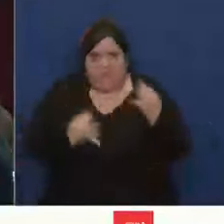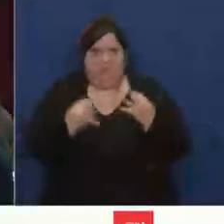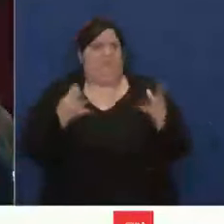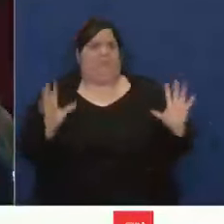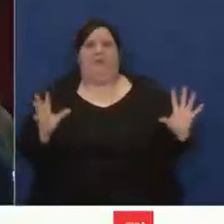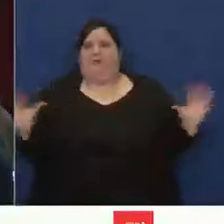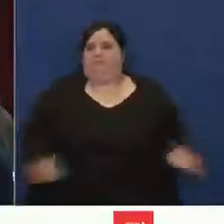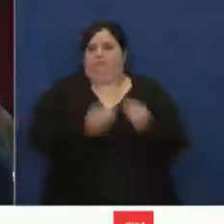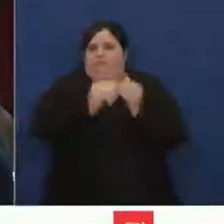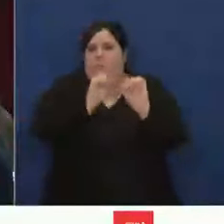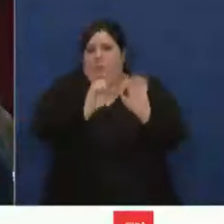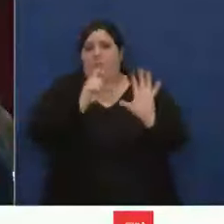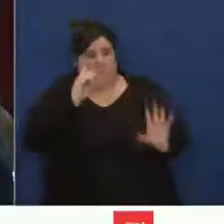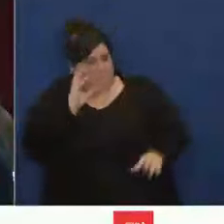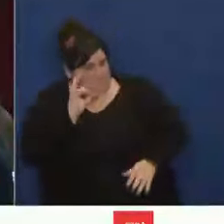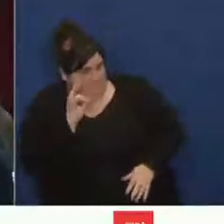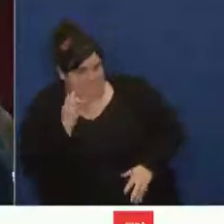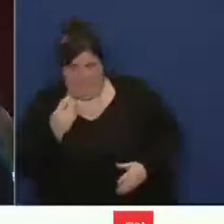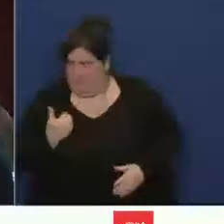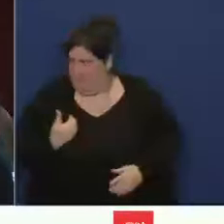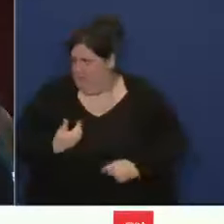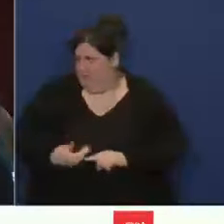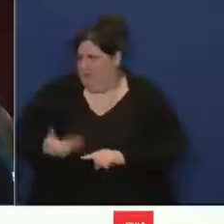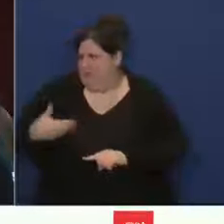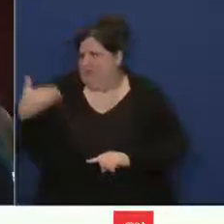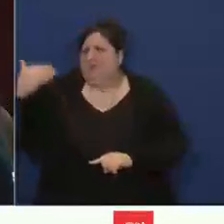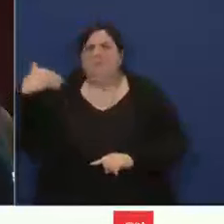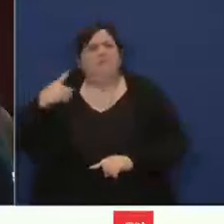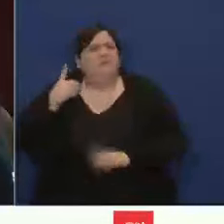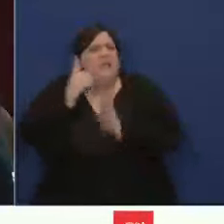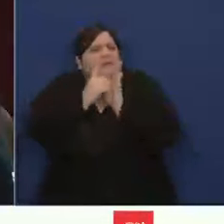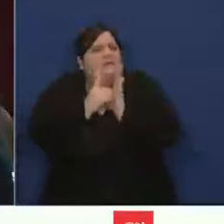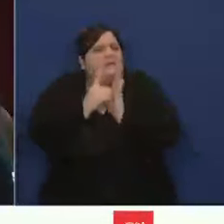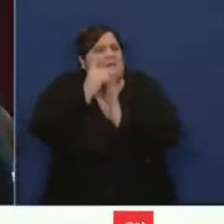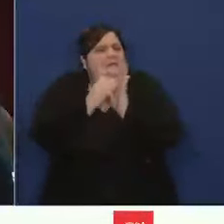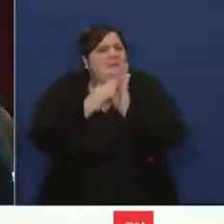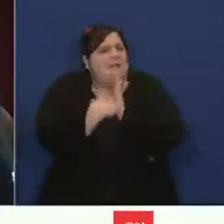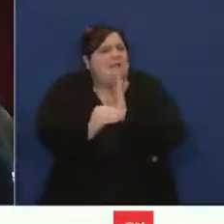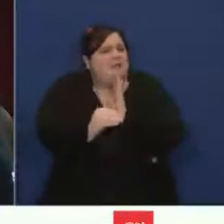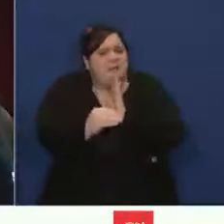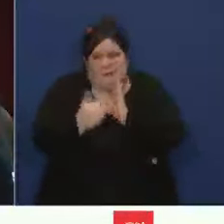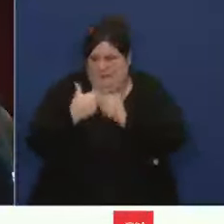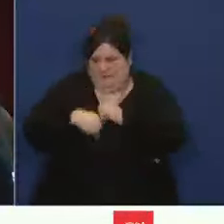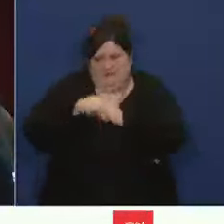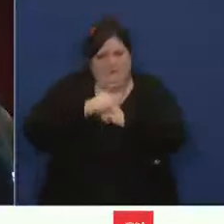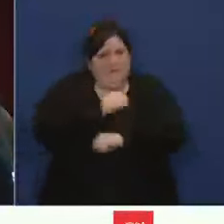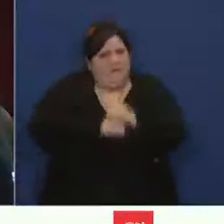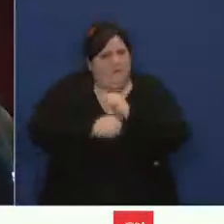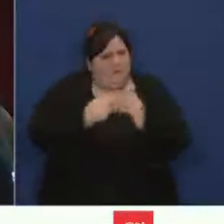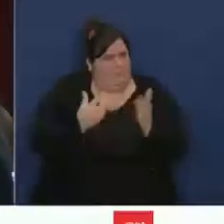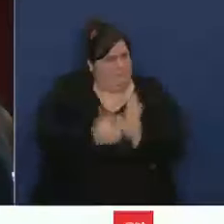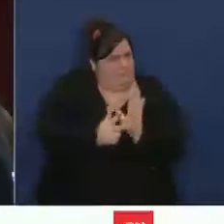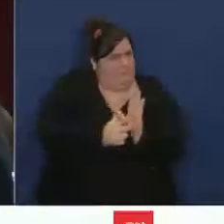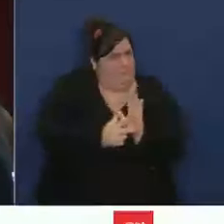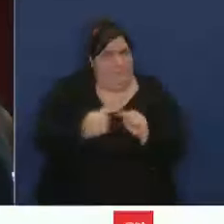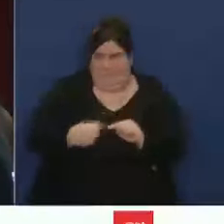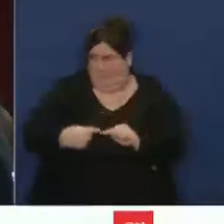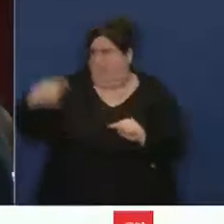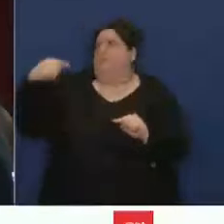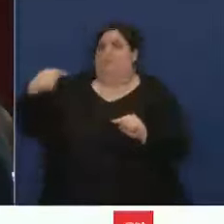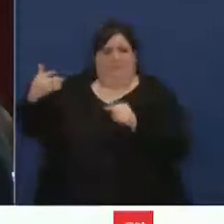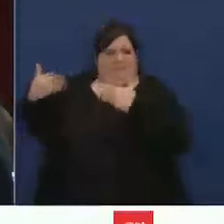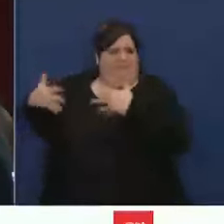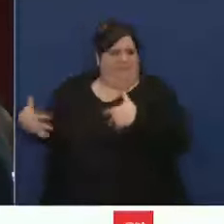effectivement, ayant été posée il y a quelque temps avant que le décret, cette semaine, soit pris d'application de la loi en la